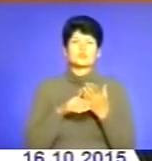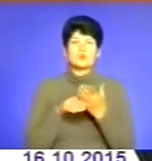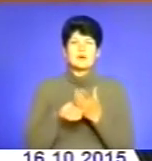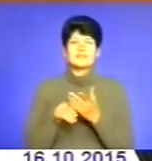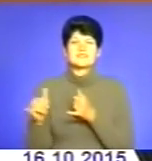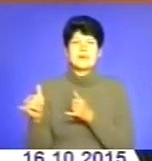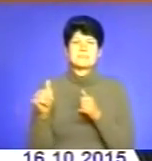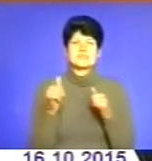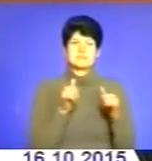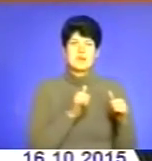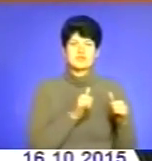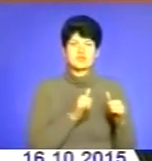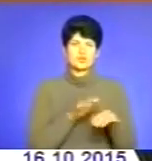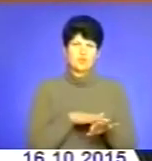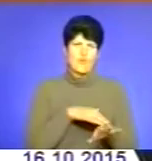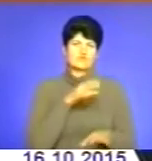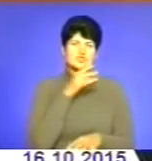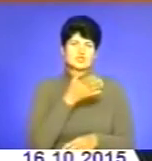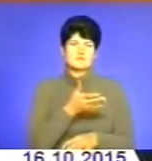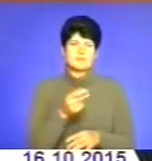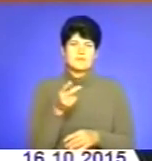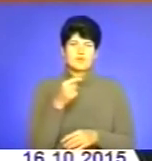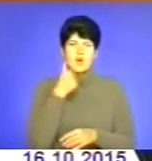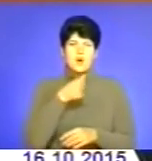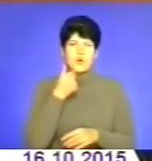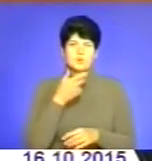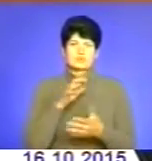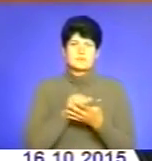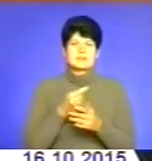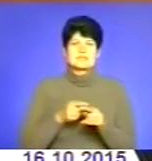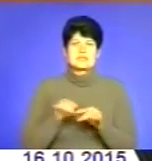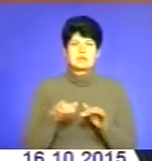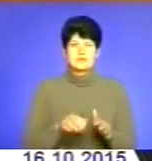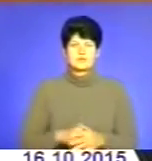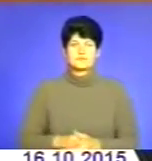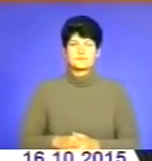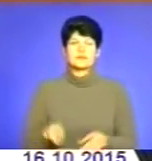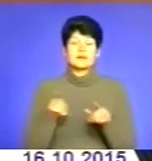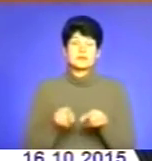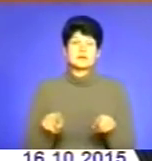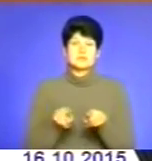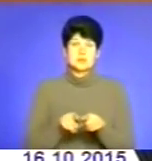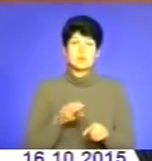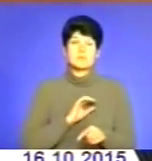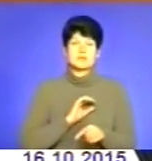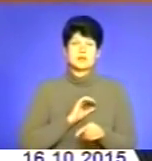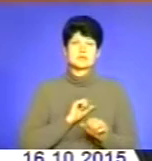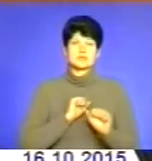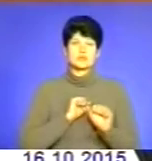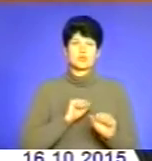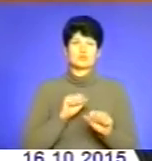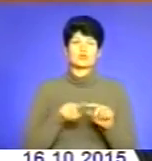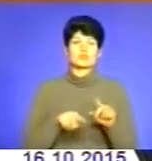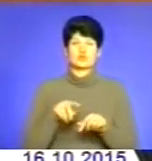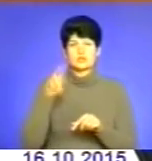забезпеченні, на довший час, вже півтора року займаються цією діяльністю. І так само медалями за оборону рідних державів